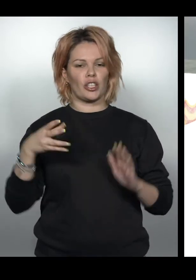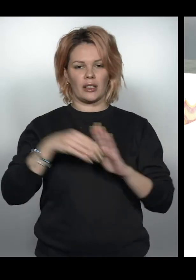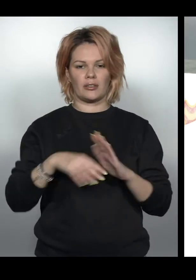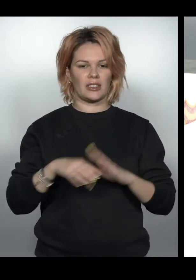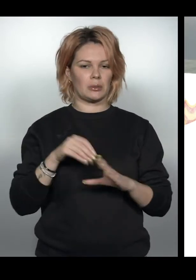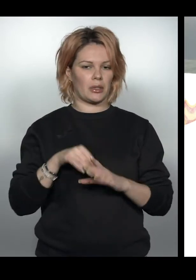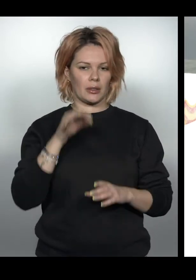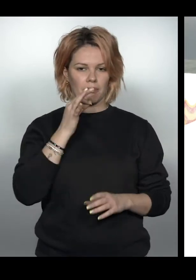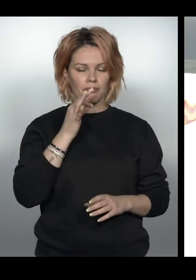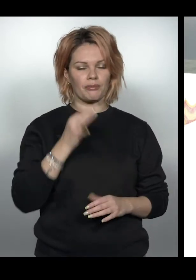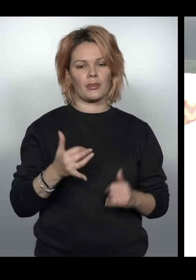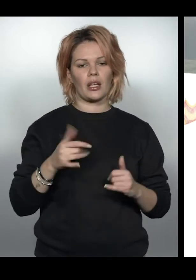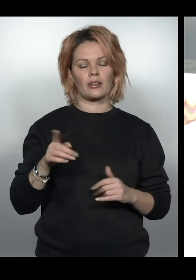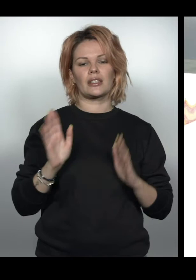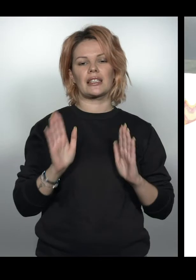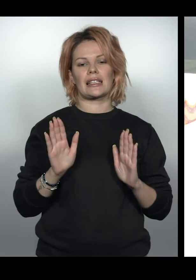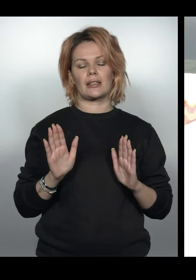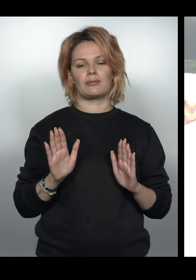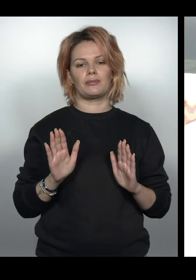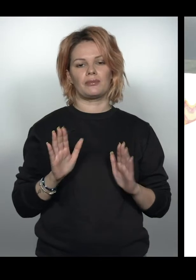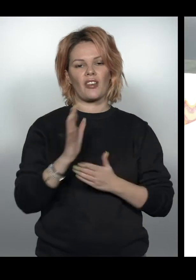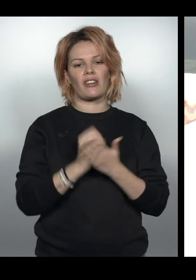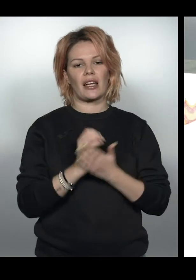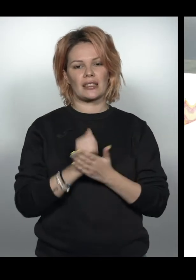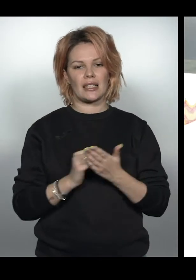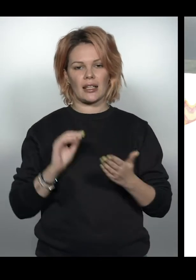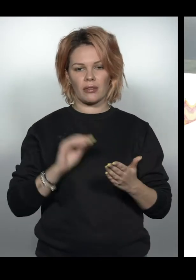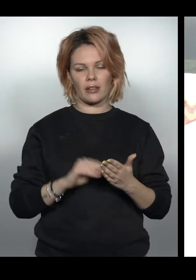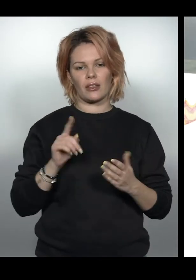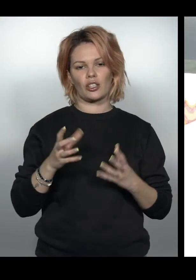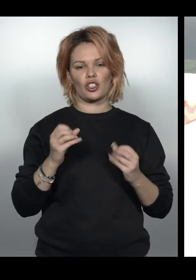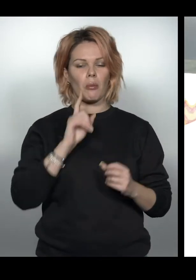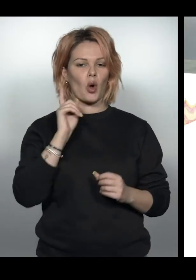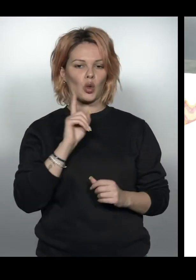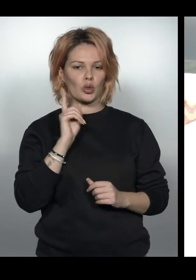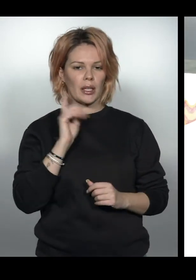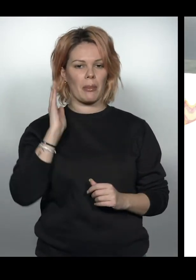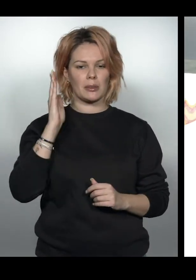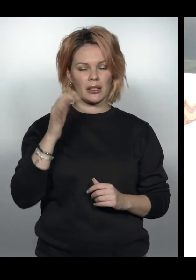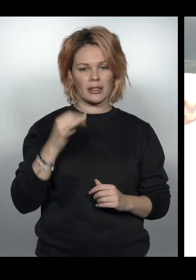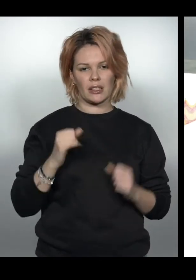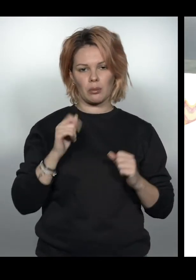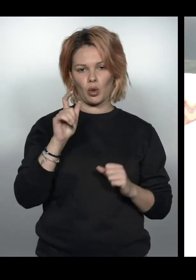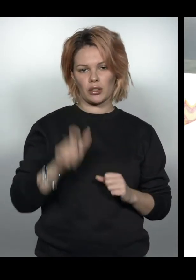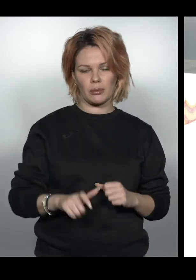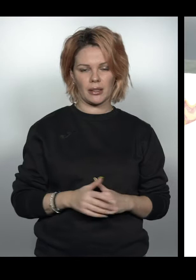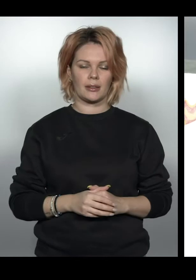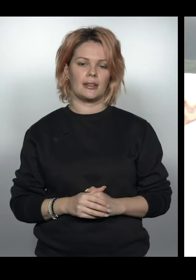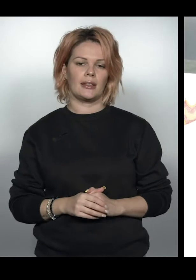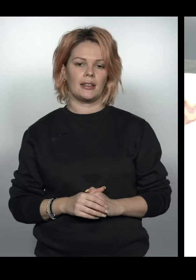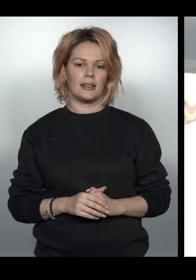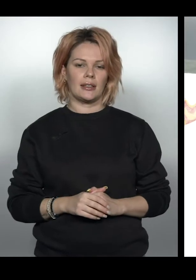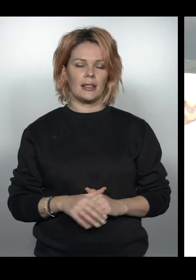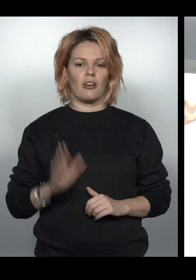не в збірній, він на даному етапі тільки в резерві. Він ще молодий, перспективний спортсмен.